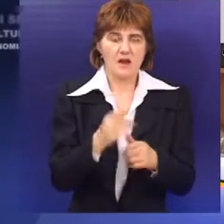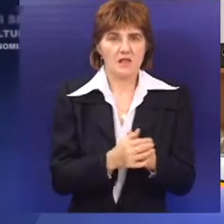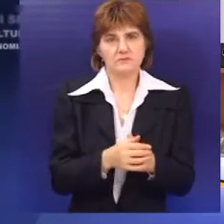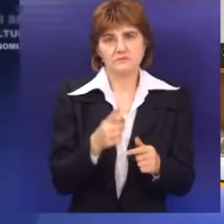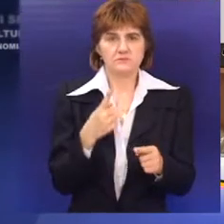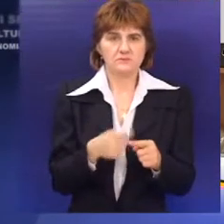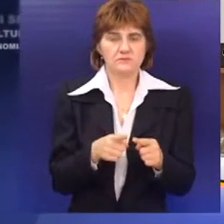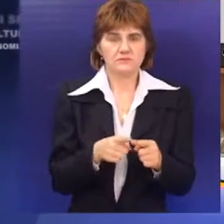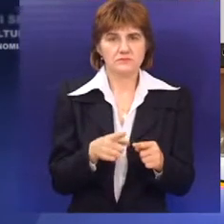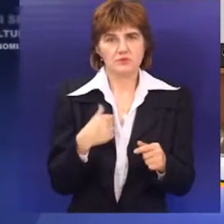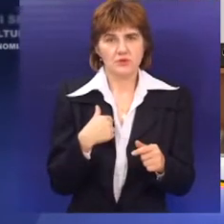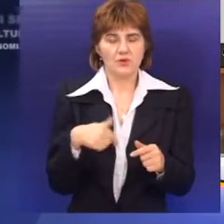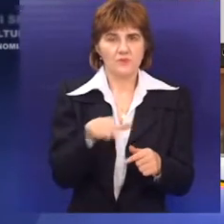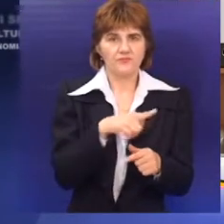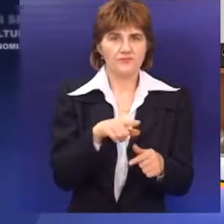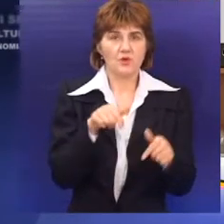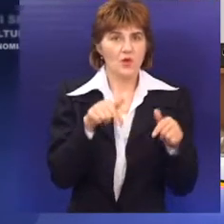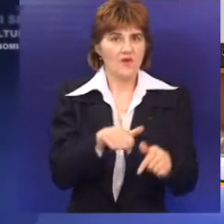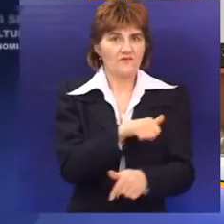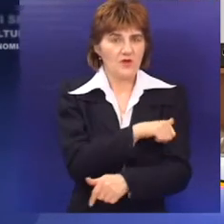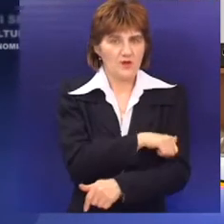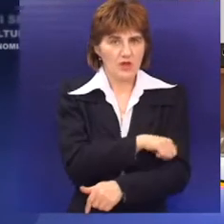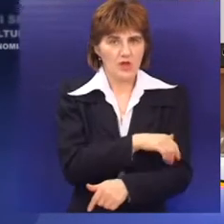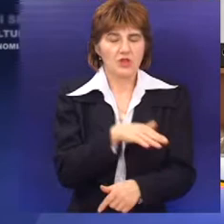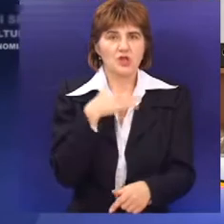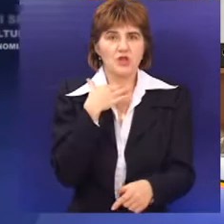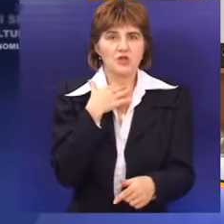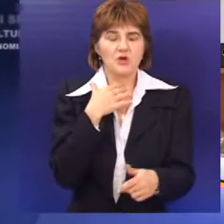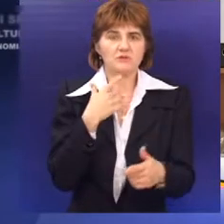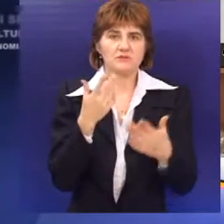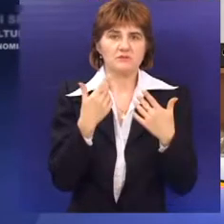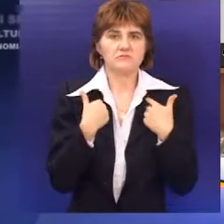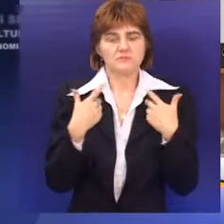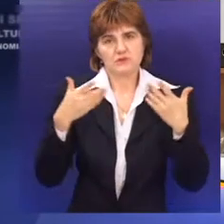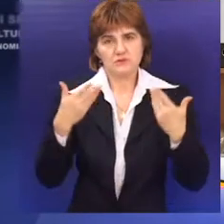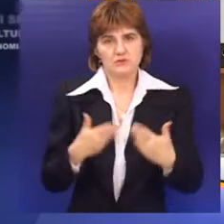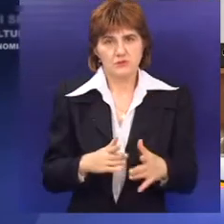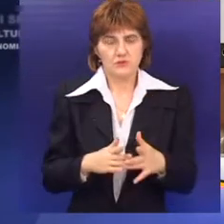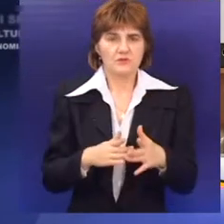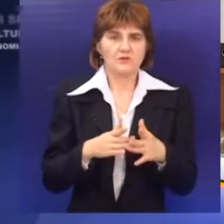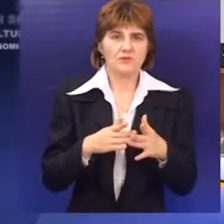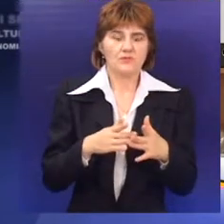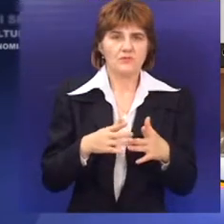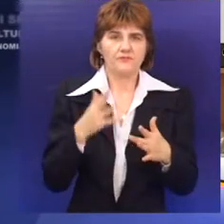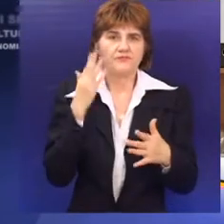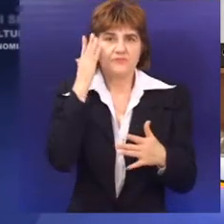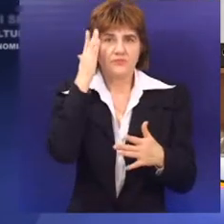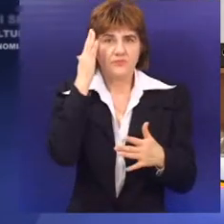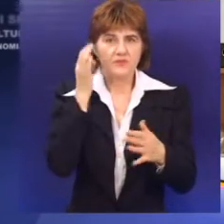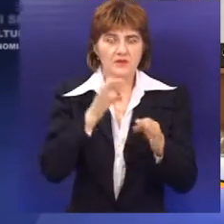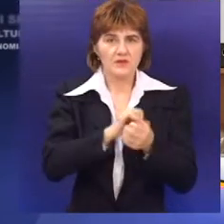obzirom da su poljoprivrednici ove godine dosta iscrpljeni, jer nisu